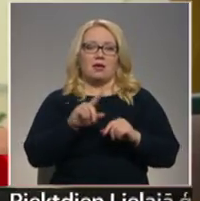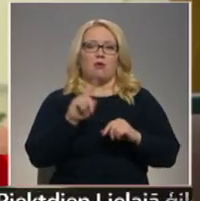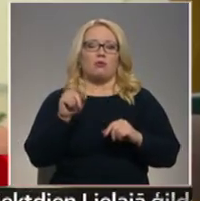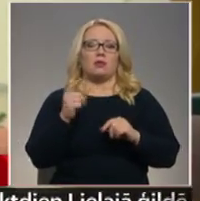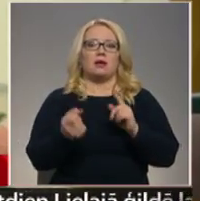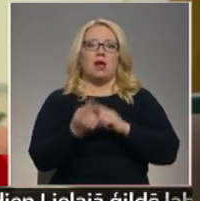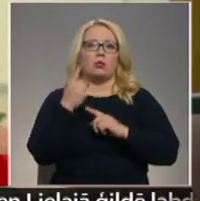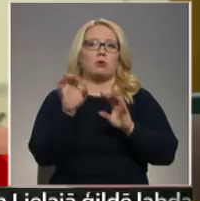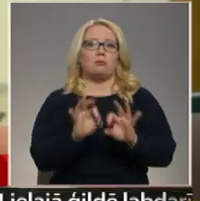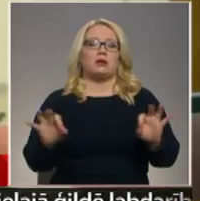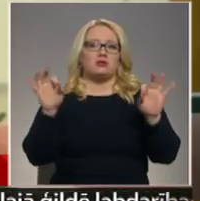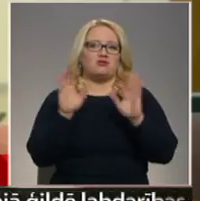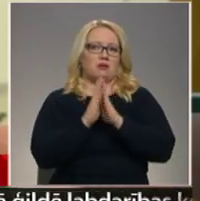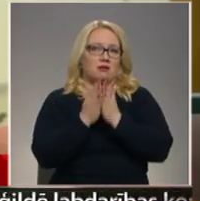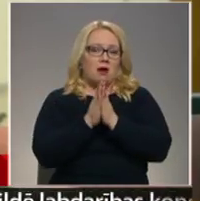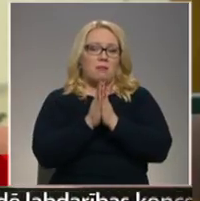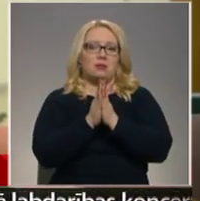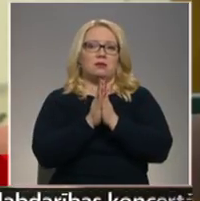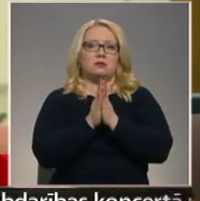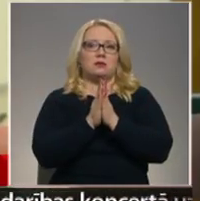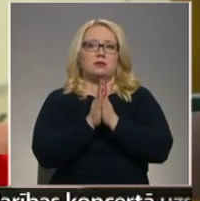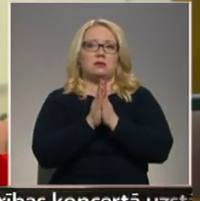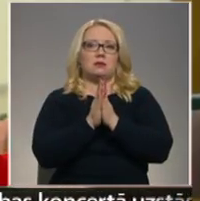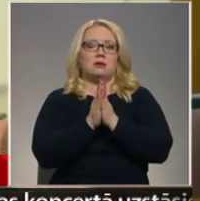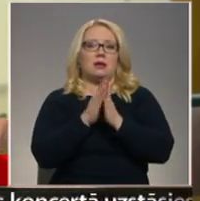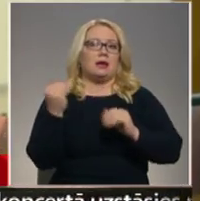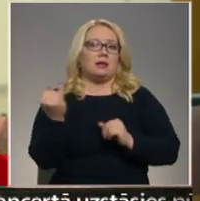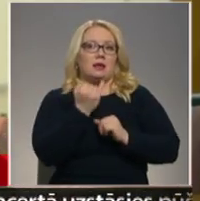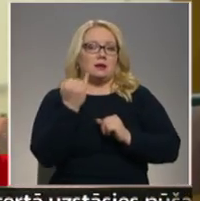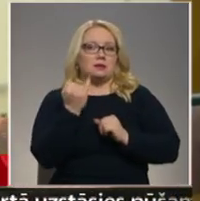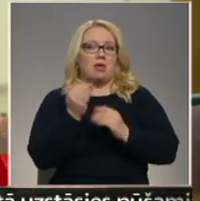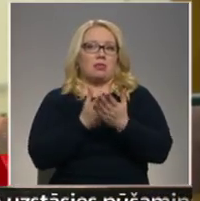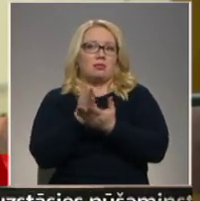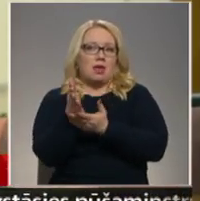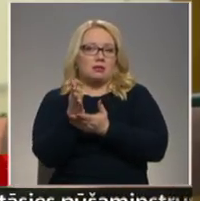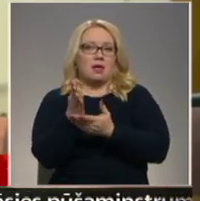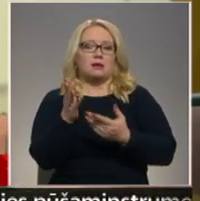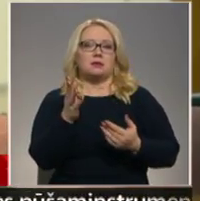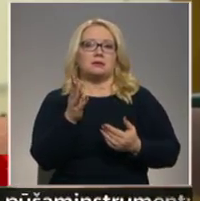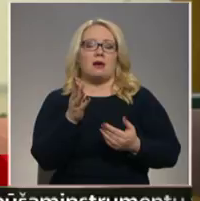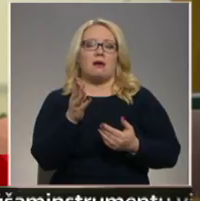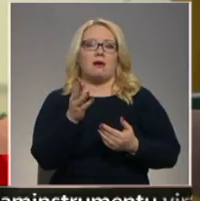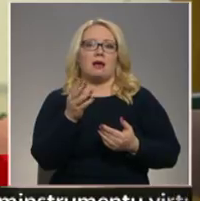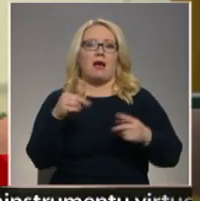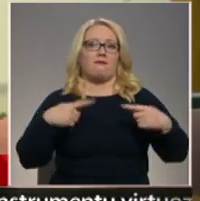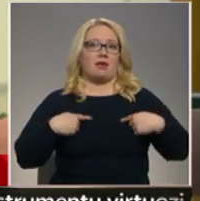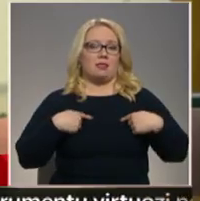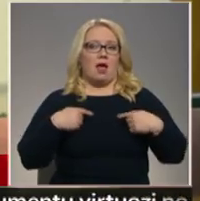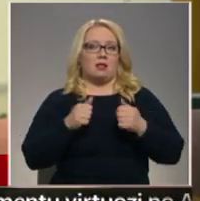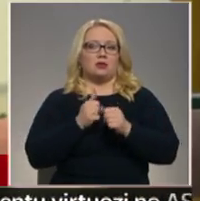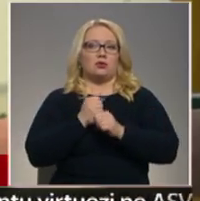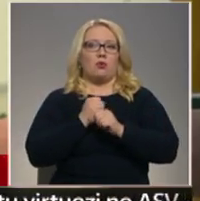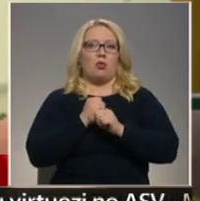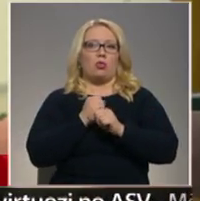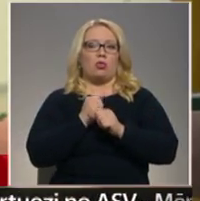radot šos brīnišķīgos darbas un kā tāda interesanta tendenci, kas finālistu nominācijās